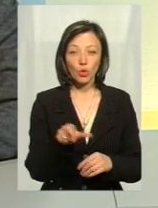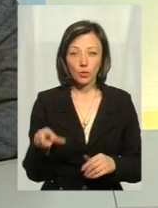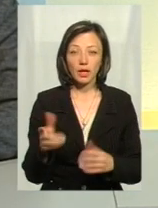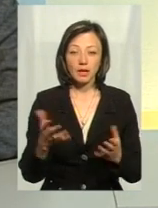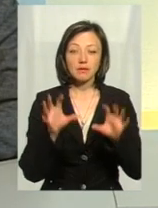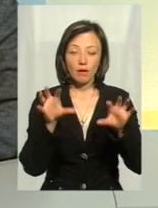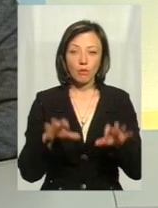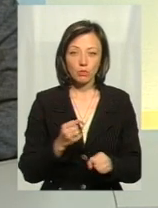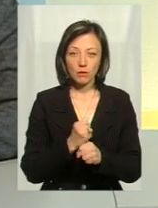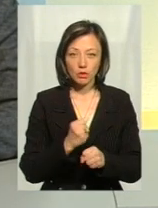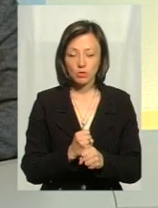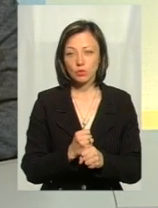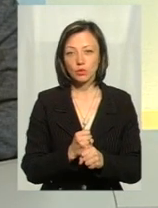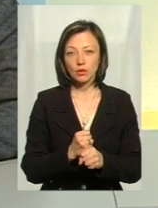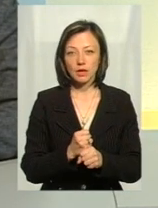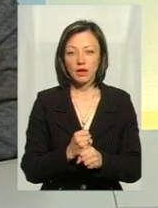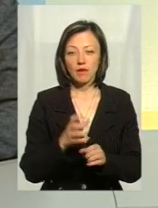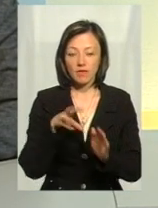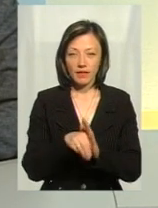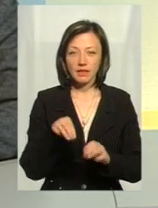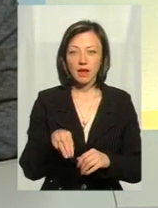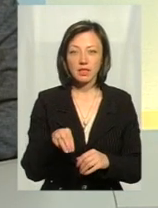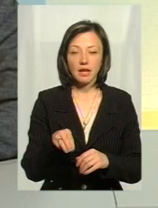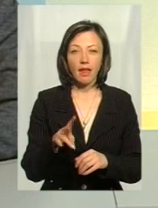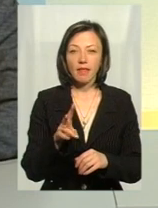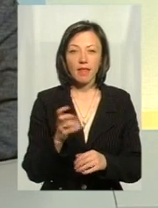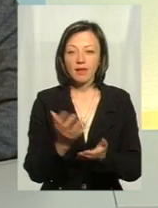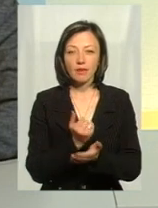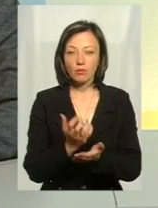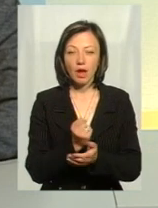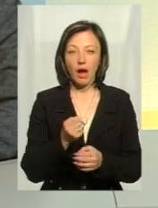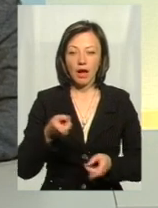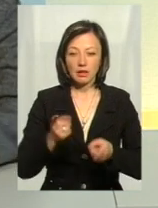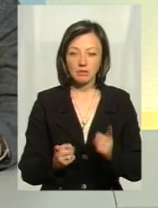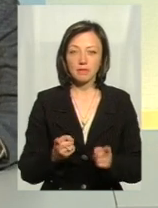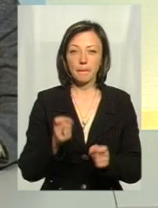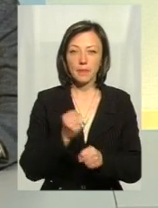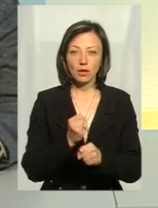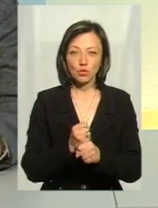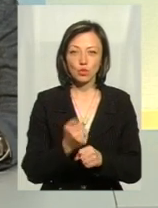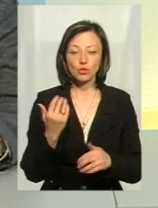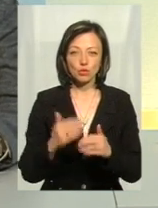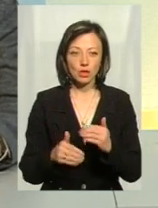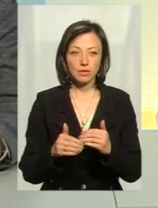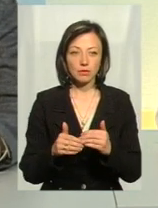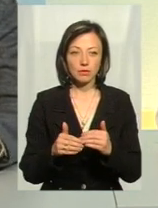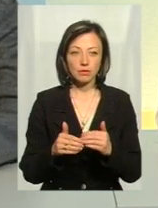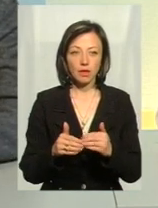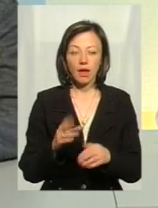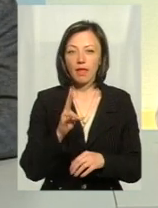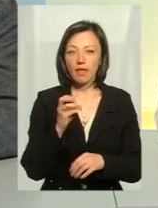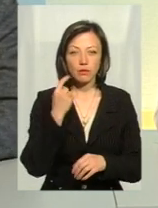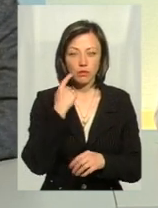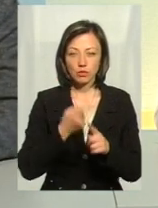легалізувалися, люди, які працюють в таксі, іменно працюють в таксі, не підзарбічани, а так працюють, вони вже не